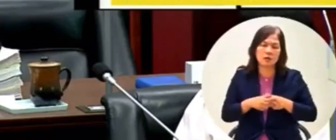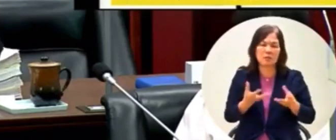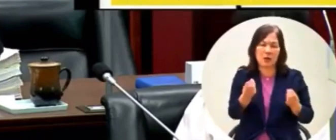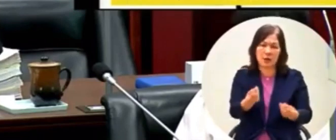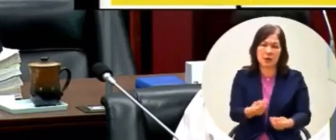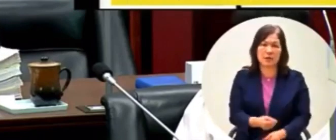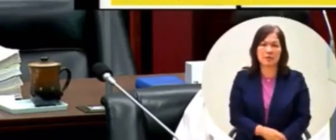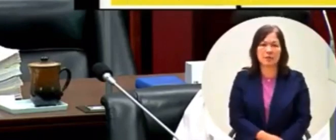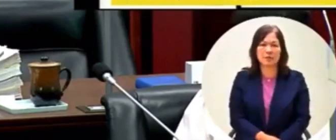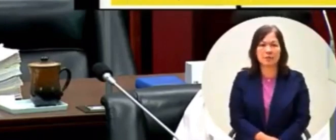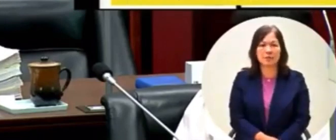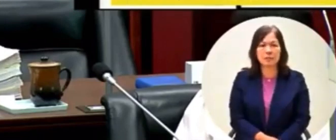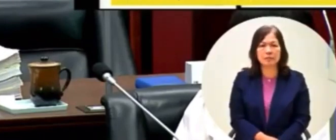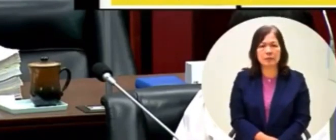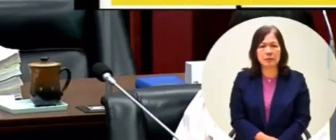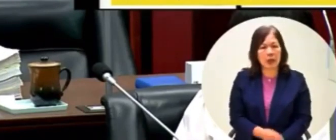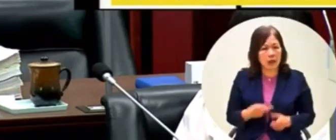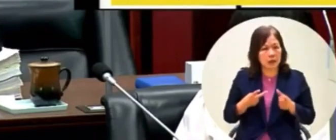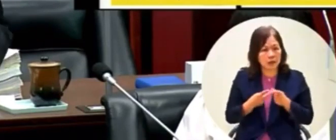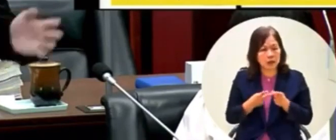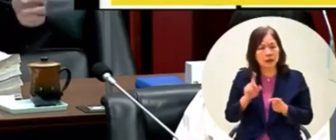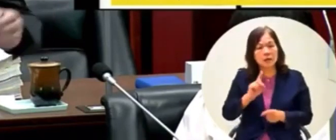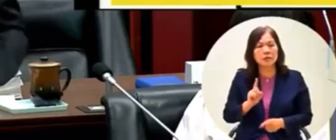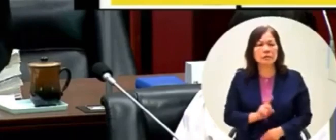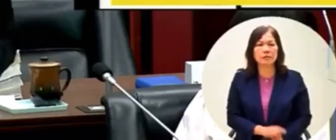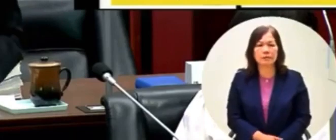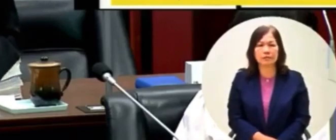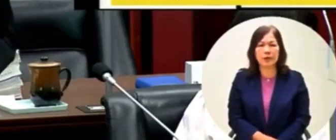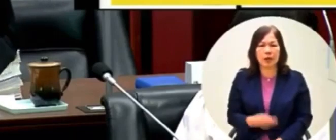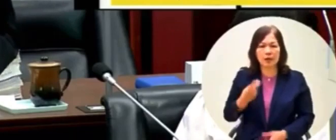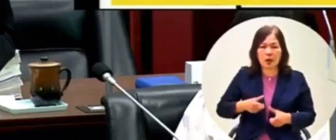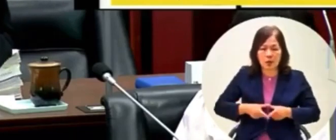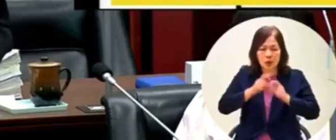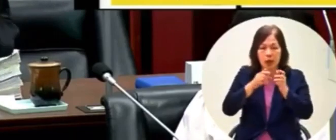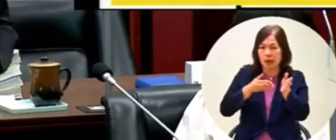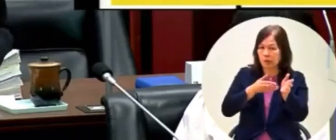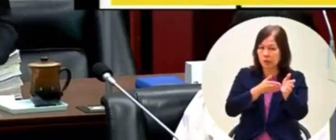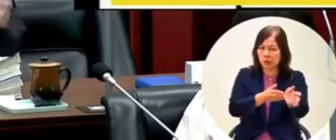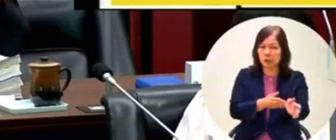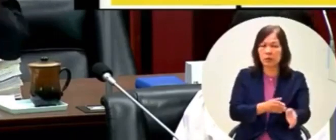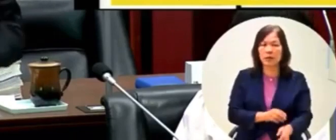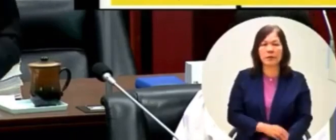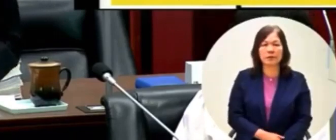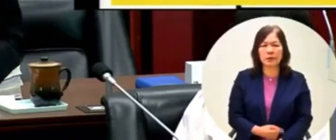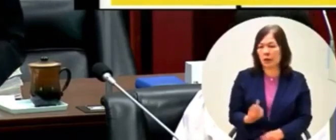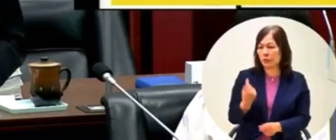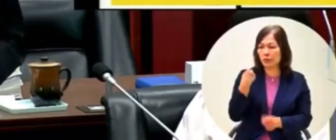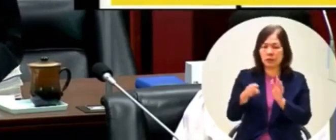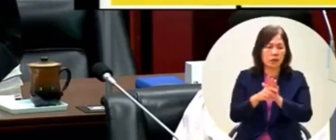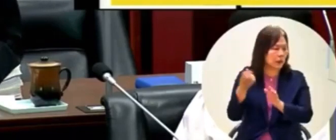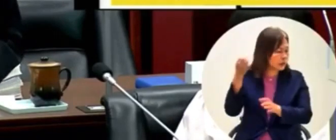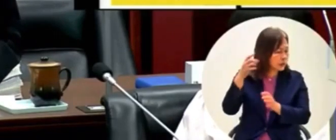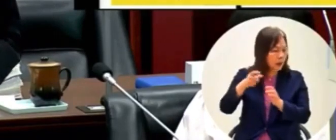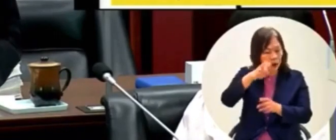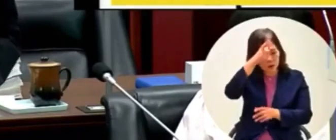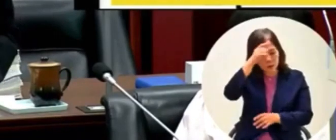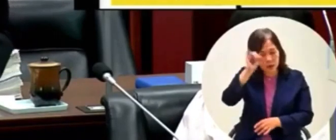第一個無心第二個無心我們再回到輕軌我昨天也聽到黃捷議員講